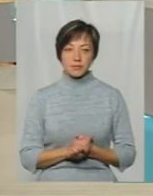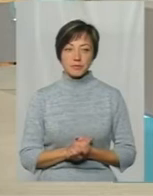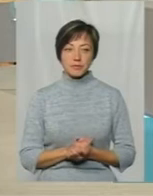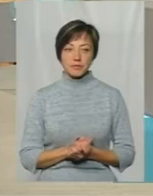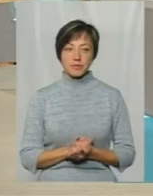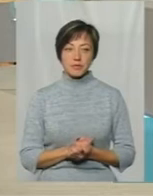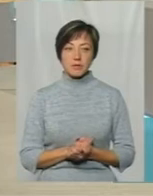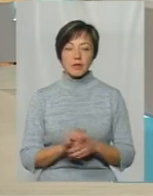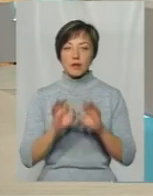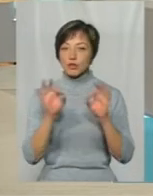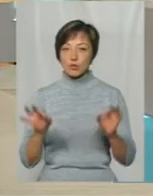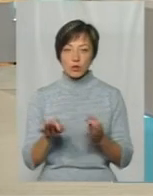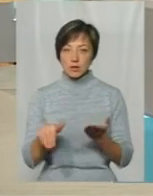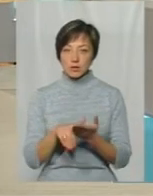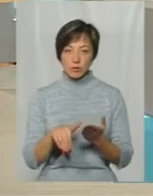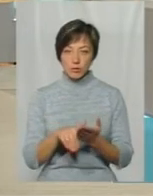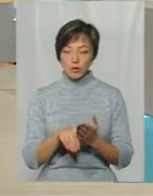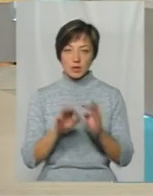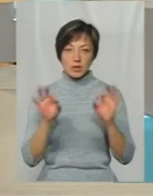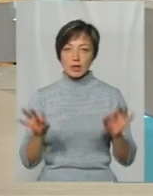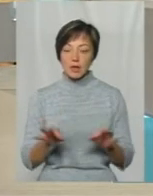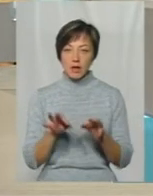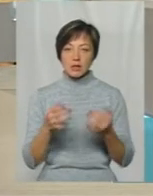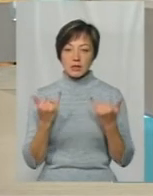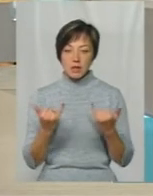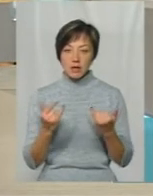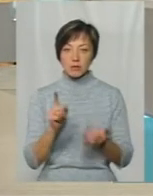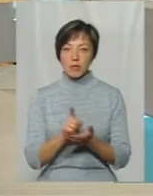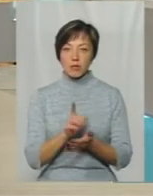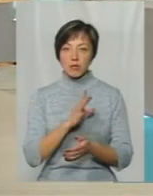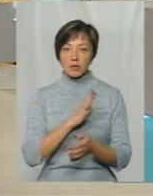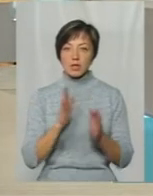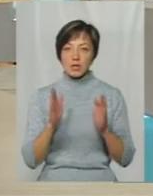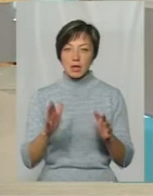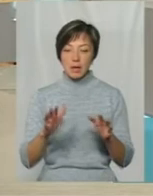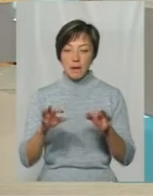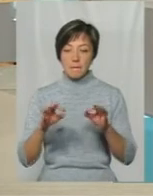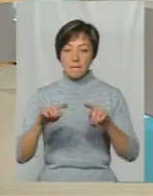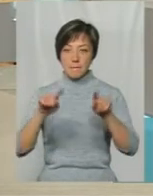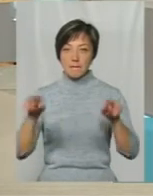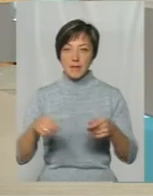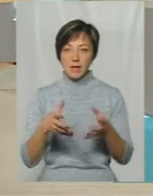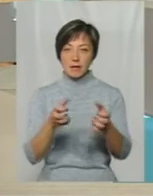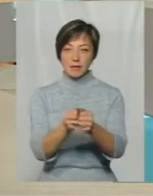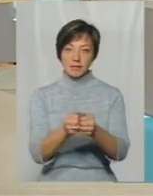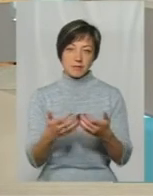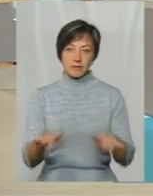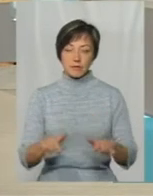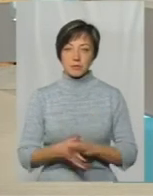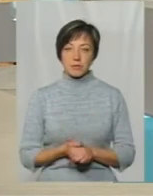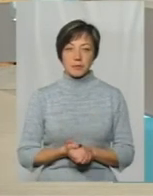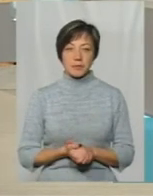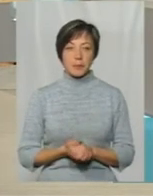В жоден спосіб не входить, В жоден, в них наразі мають бути тільки петлі, петлі і руки Ну,